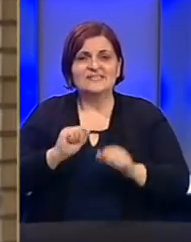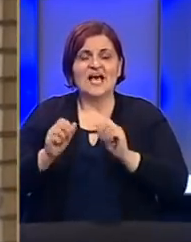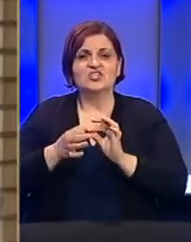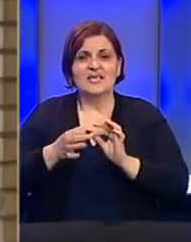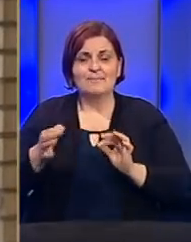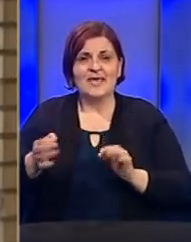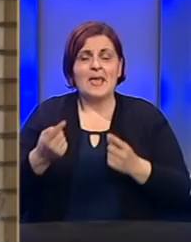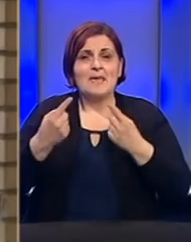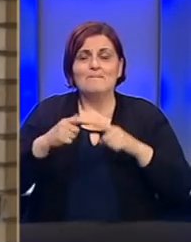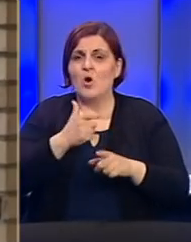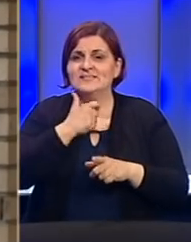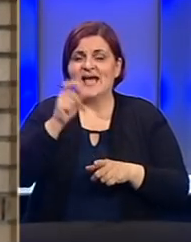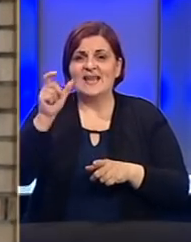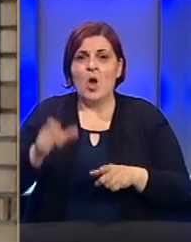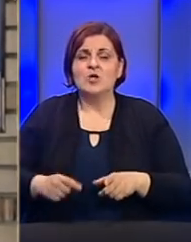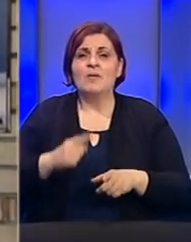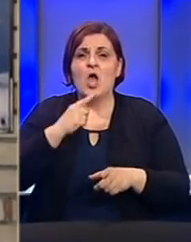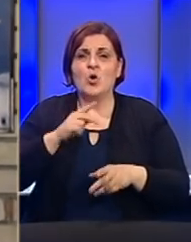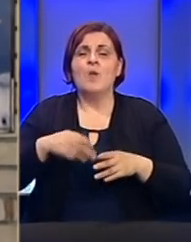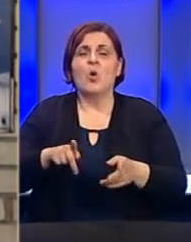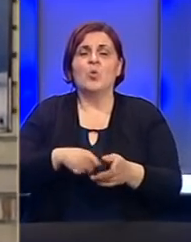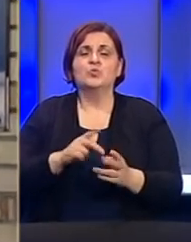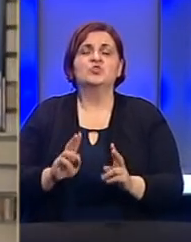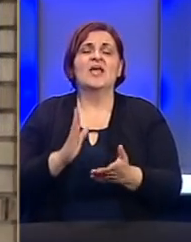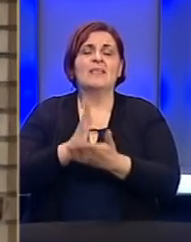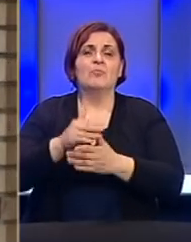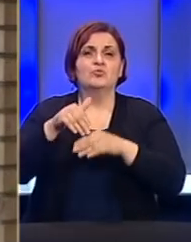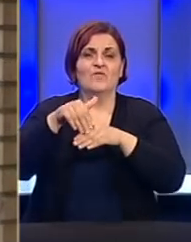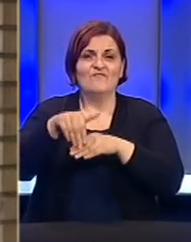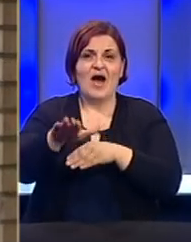mjera, naročito starija lica koja sada duže mogu da borave vani.